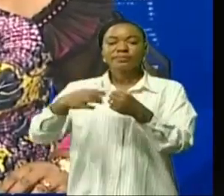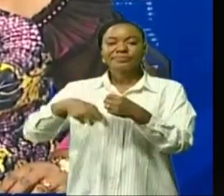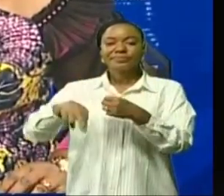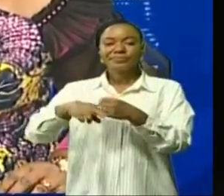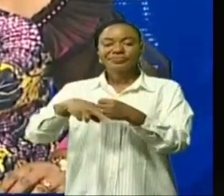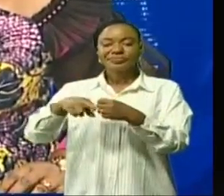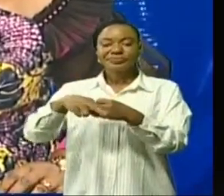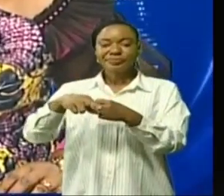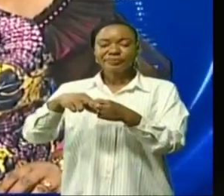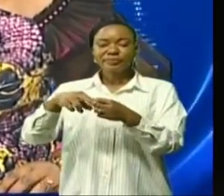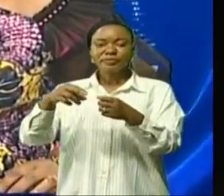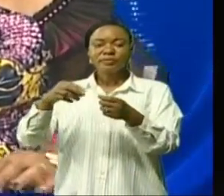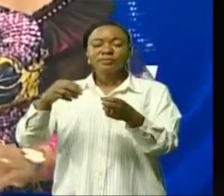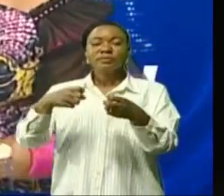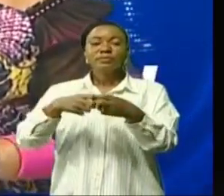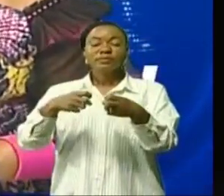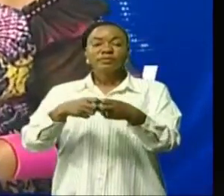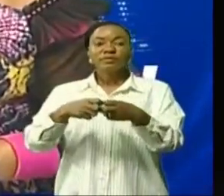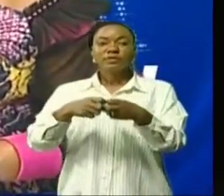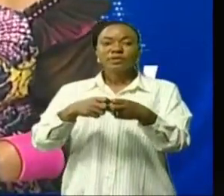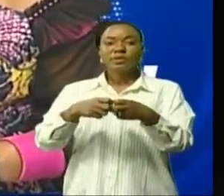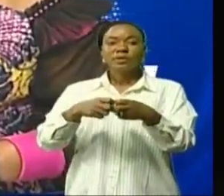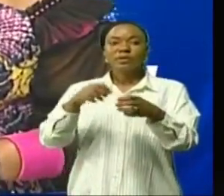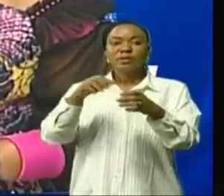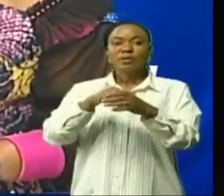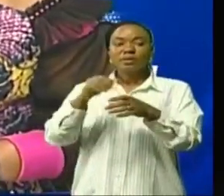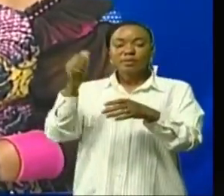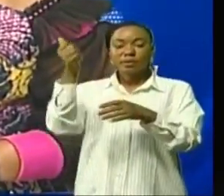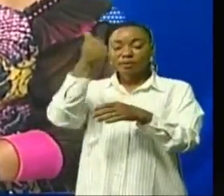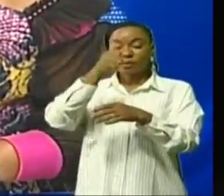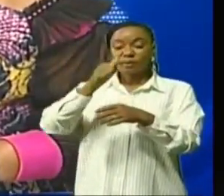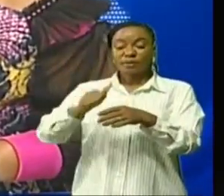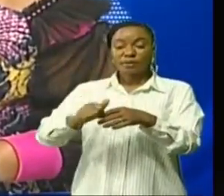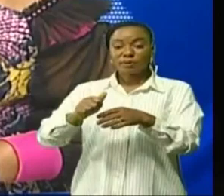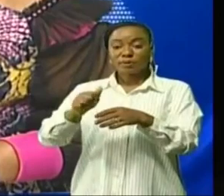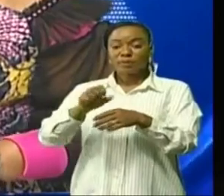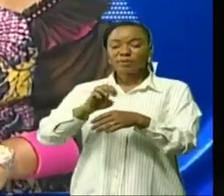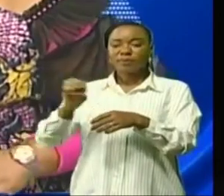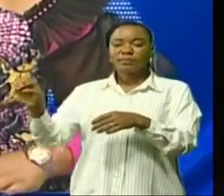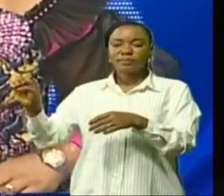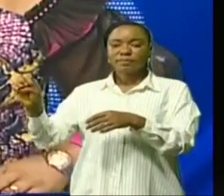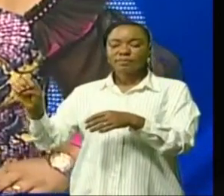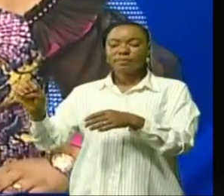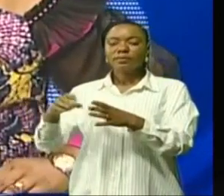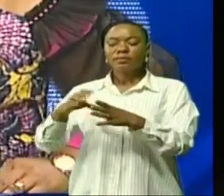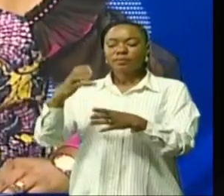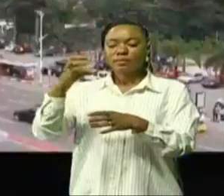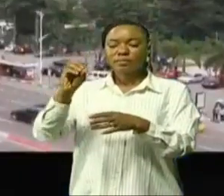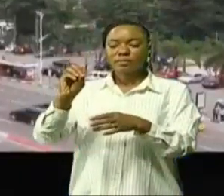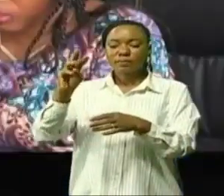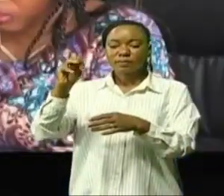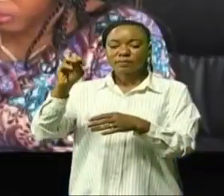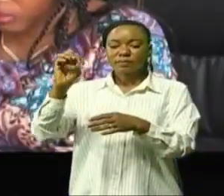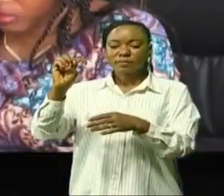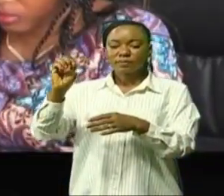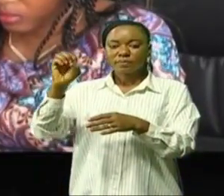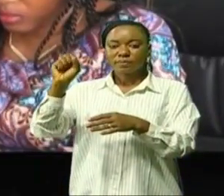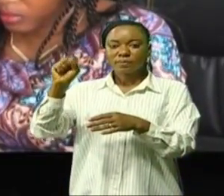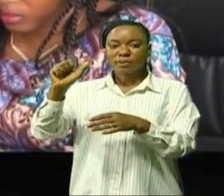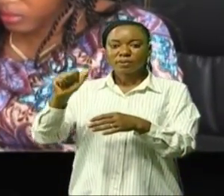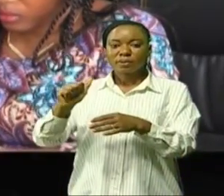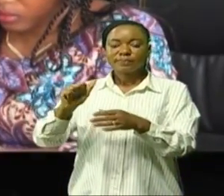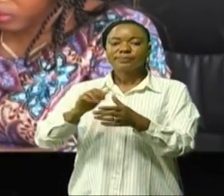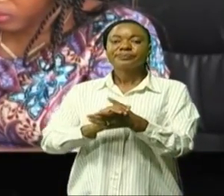régulateurs de l'énergie pour l'Afrique orientale et australe une agence du commissaire professeur